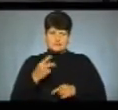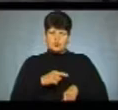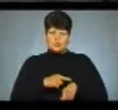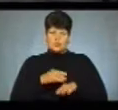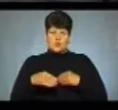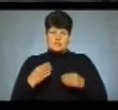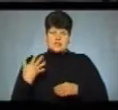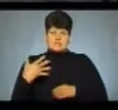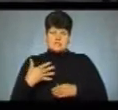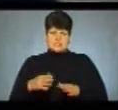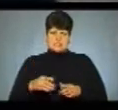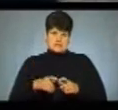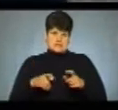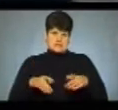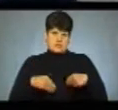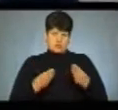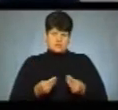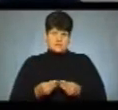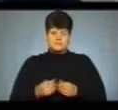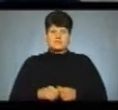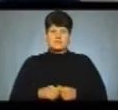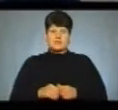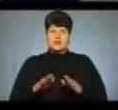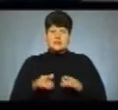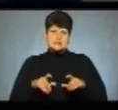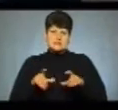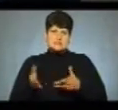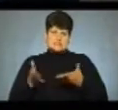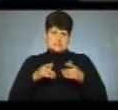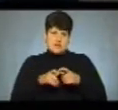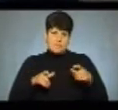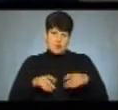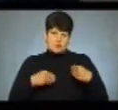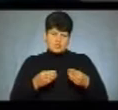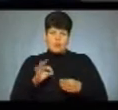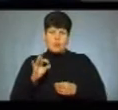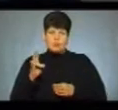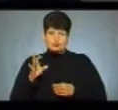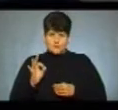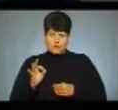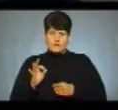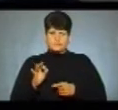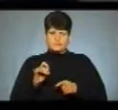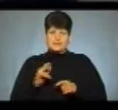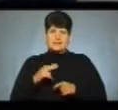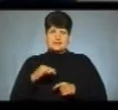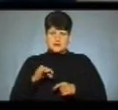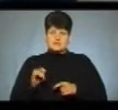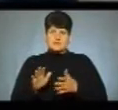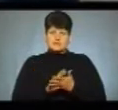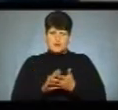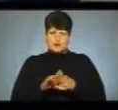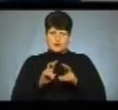запрошень. Запрошення до онкодиспансеру на безоплатне проходження мамолога